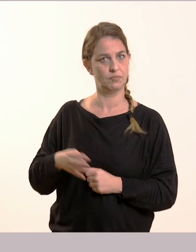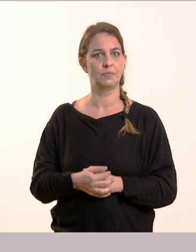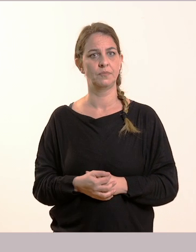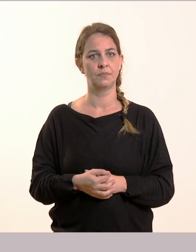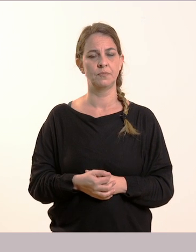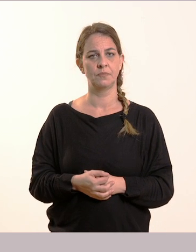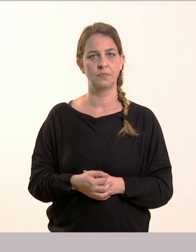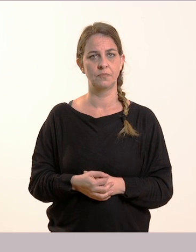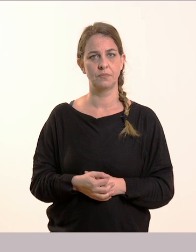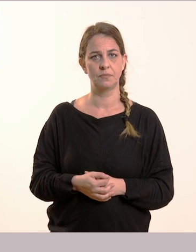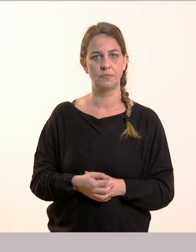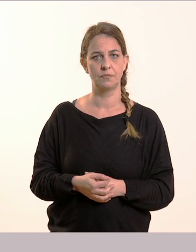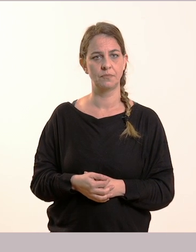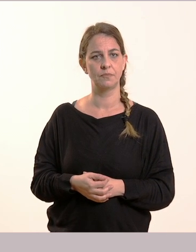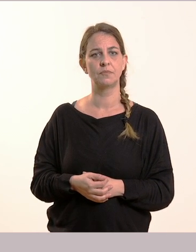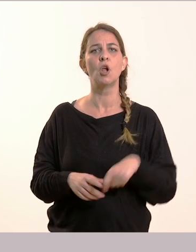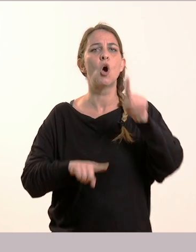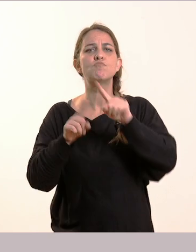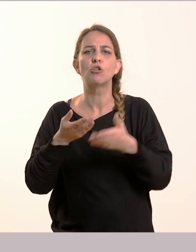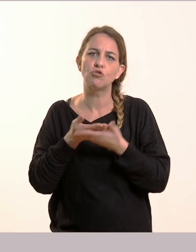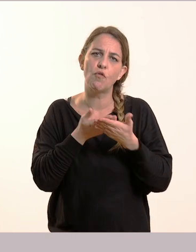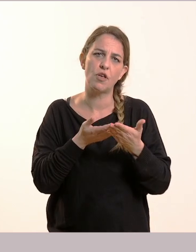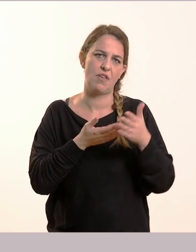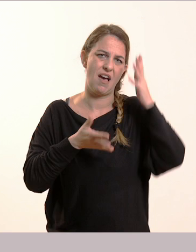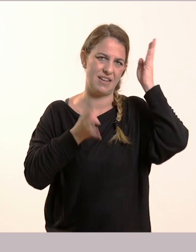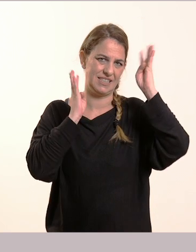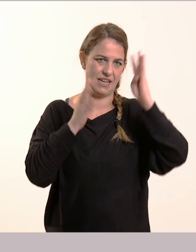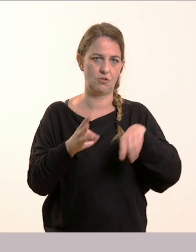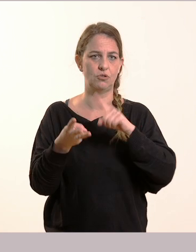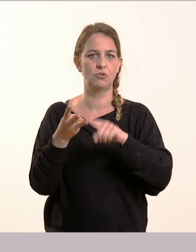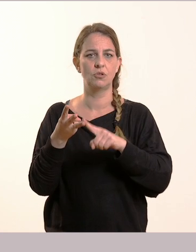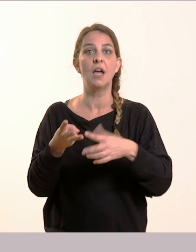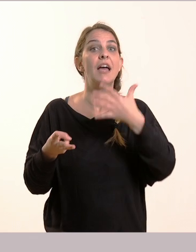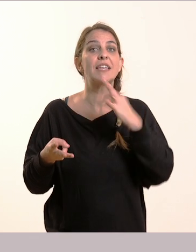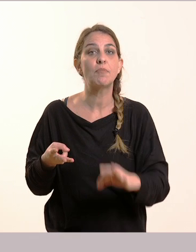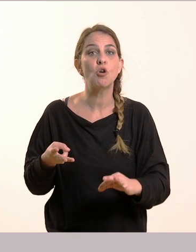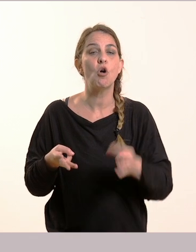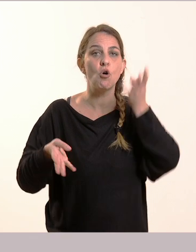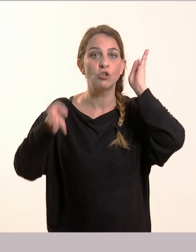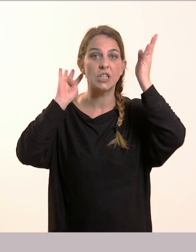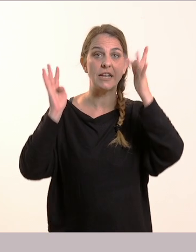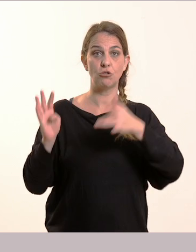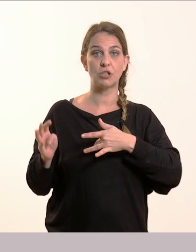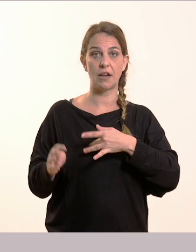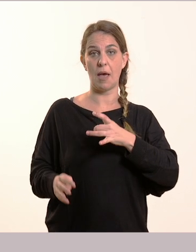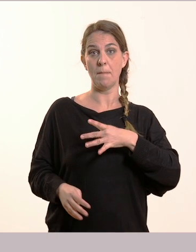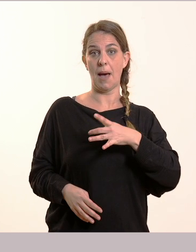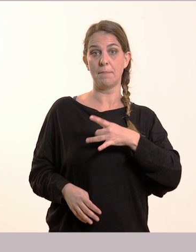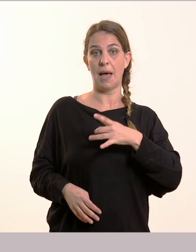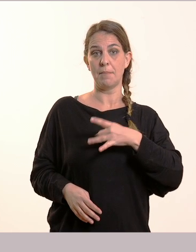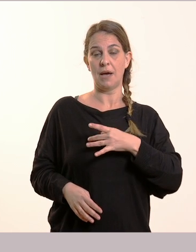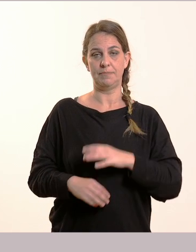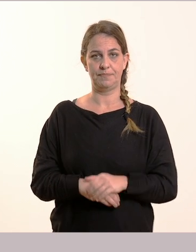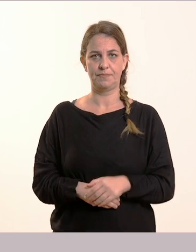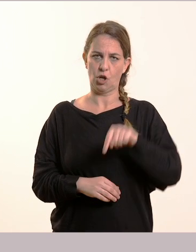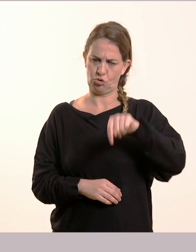Ποιοι τον βοήθησαν. Γιατί χτυπούσε δυνατά η καρδιά του Σέργιου. Σας τη λέω όλες πρώτα